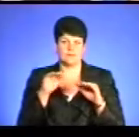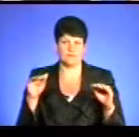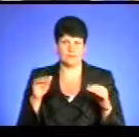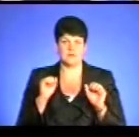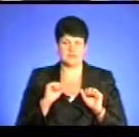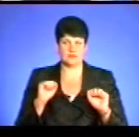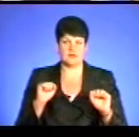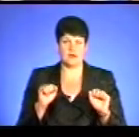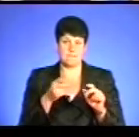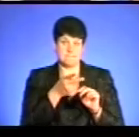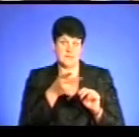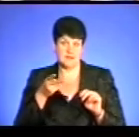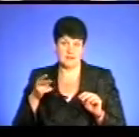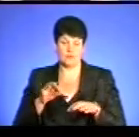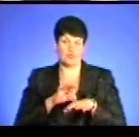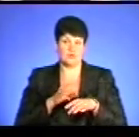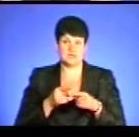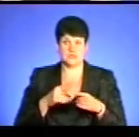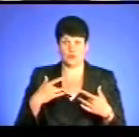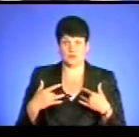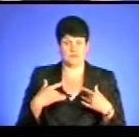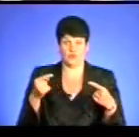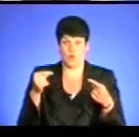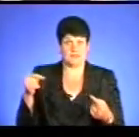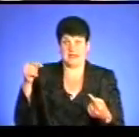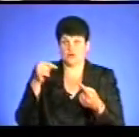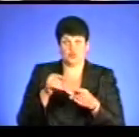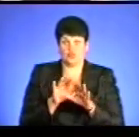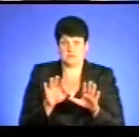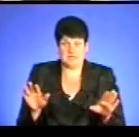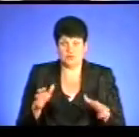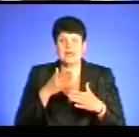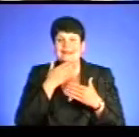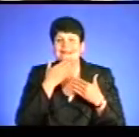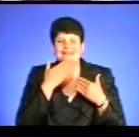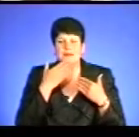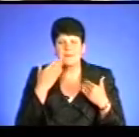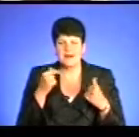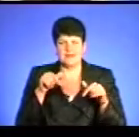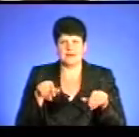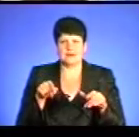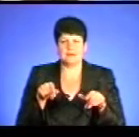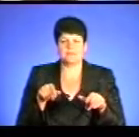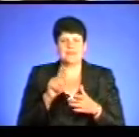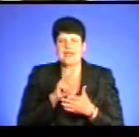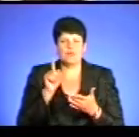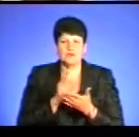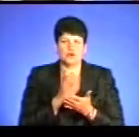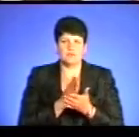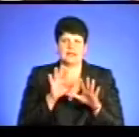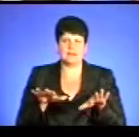а паралельно проводяться такі концерти. Тобто воно якось несумісно і не повинно мати місце, коли в країні вже йде,